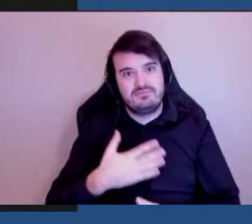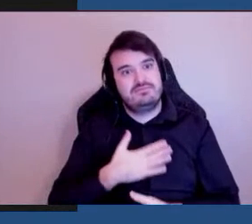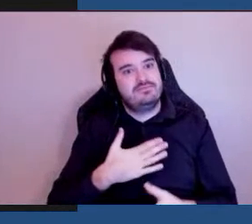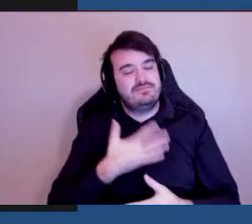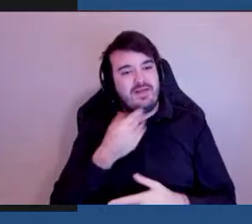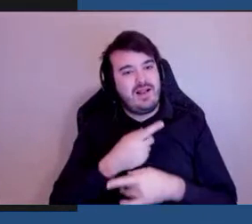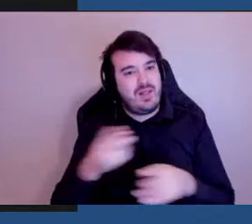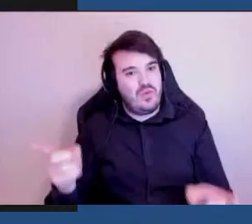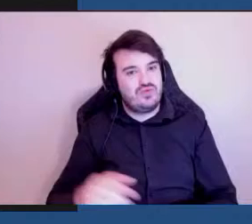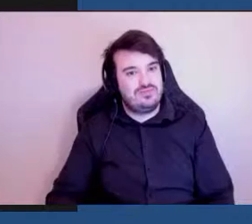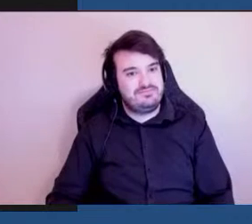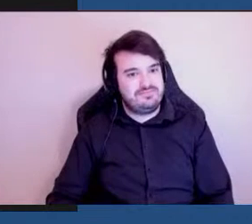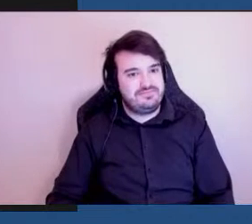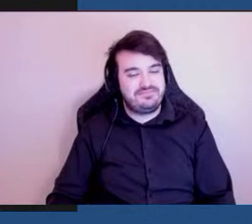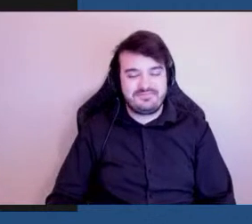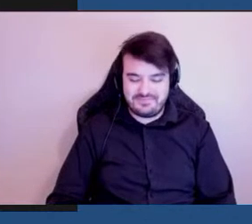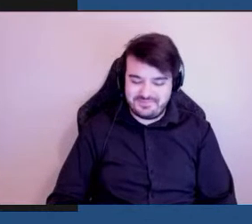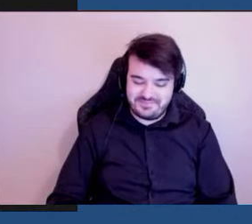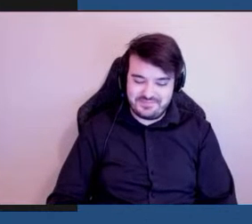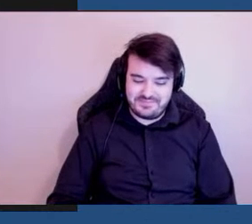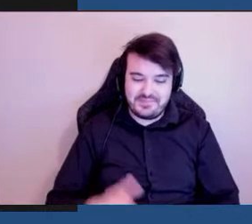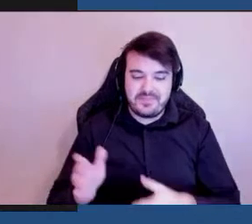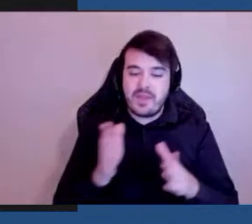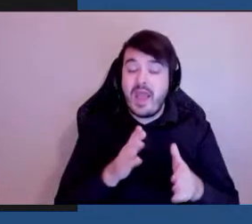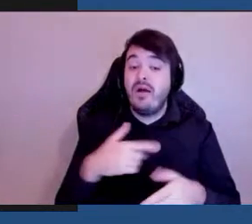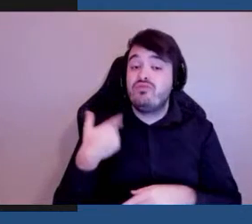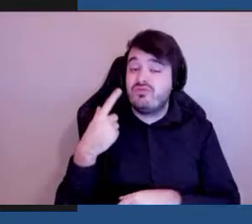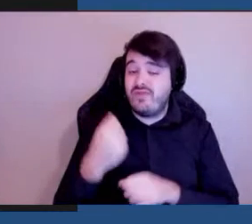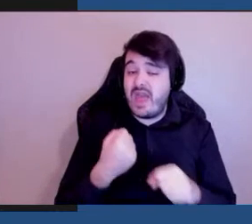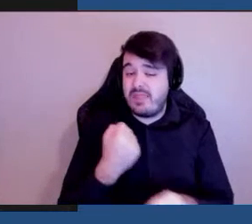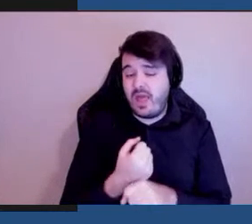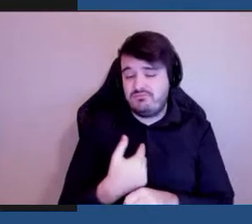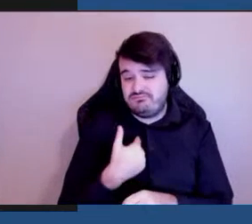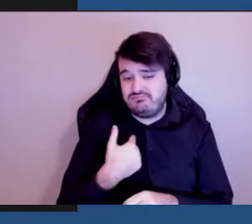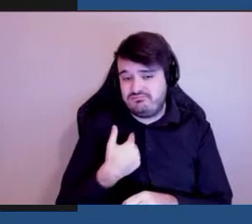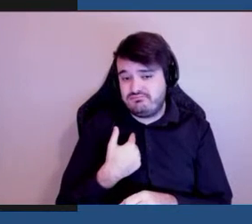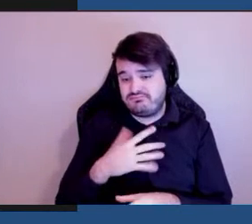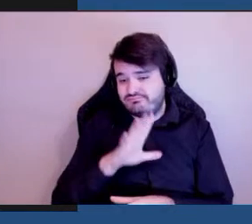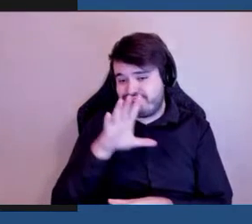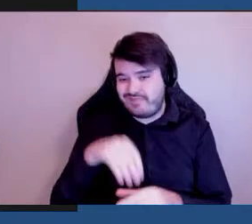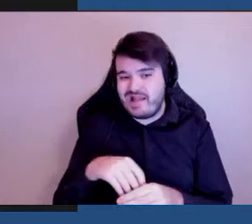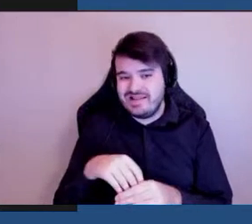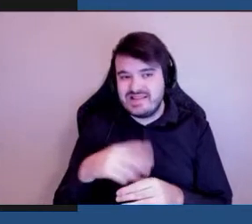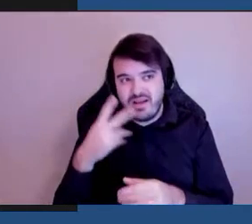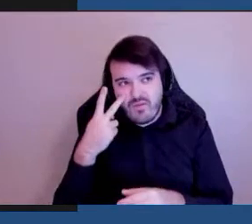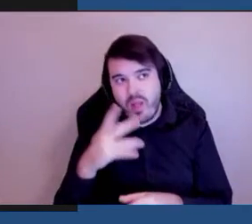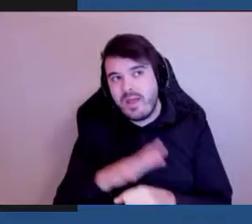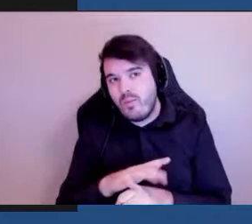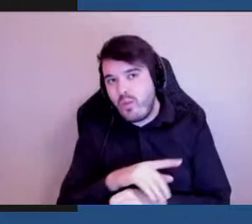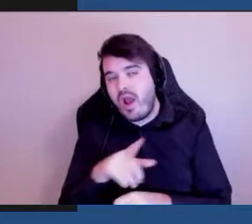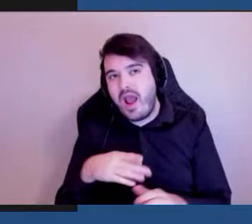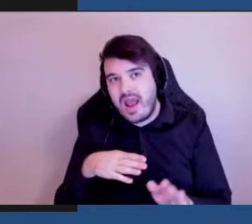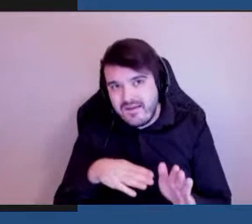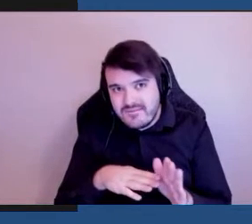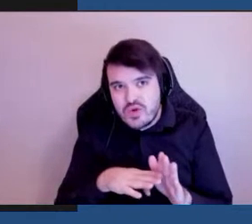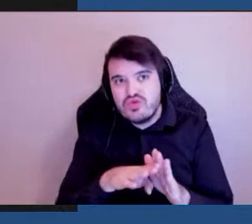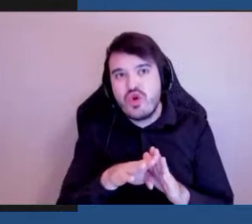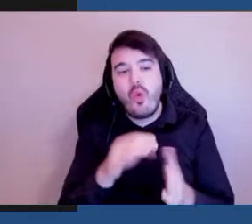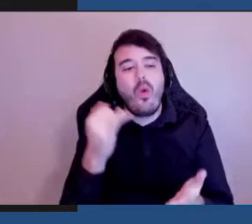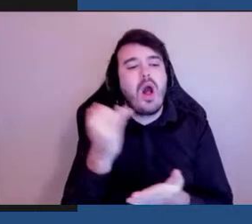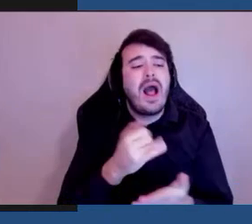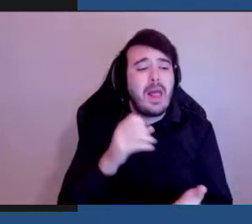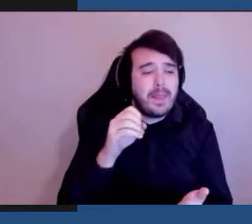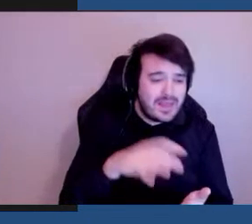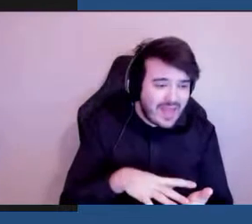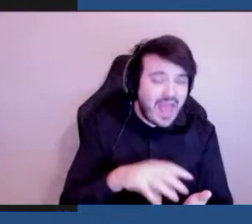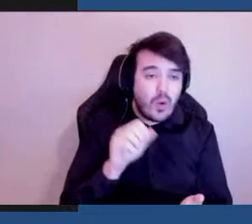Depuis 20 ans maintenant que je fais partie de cette évolution non seulement dans le design, mais d